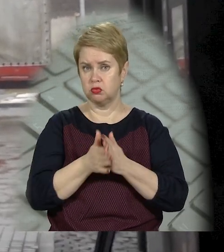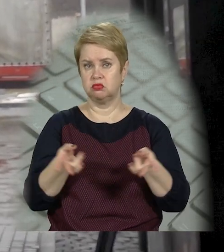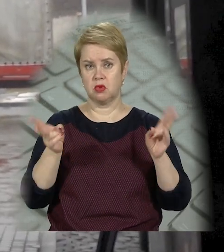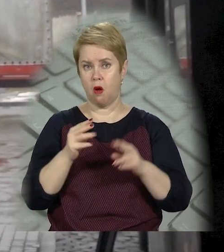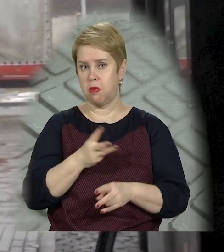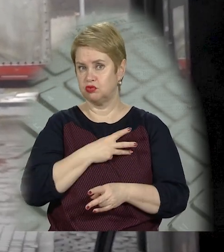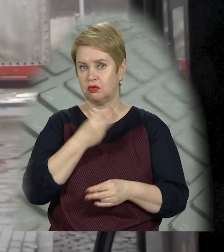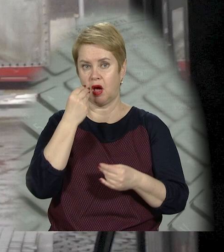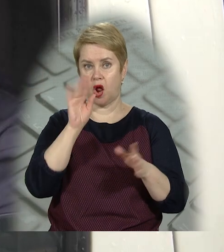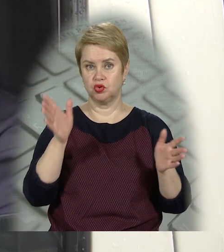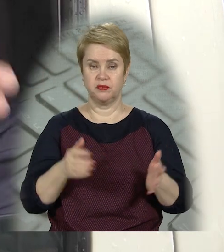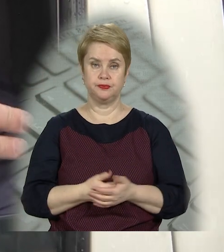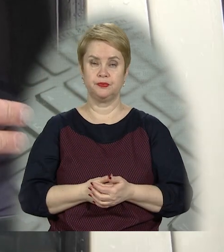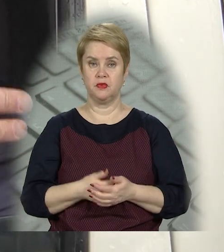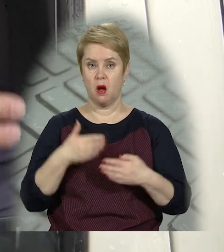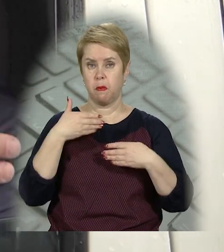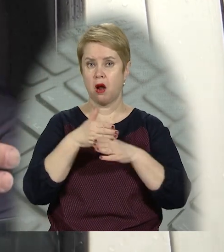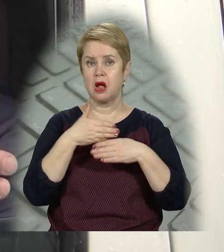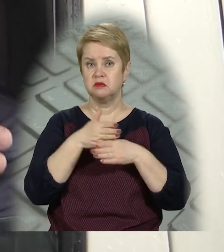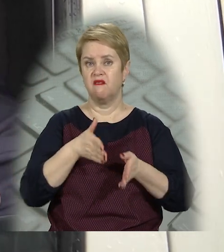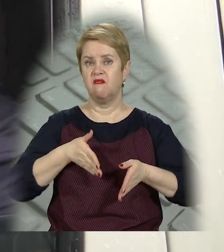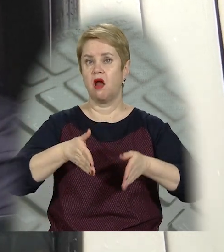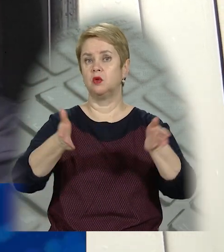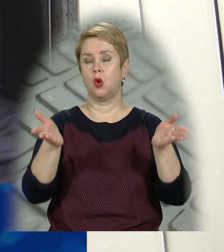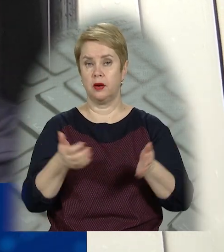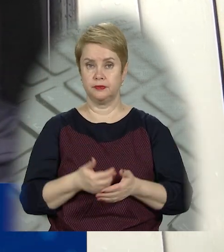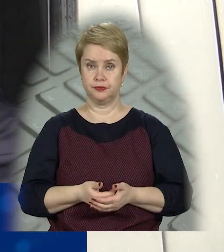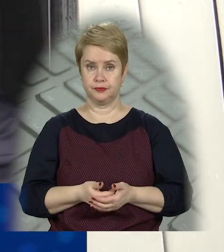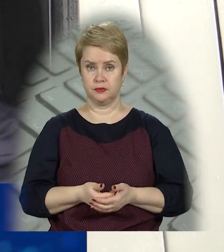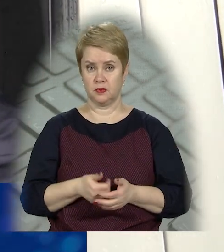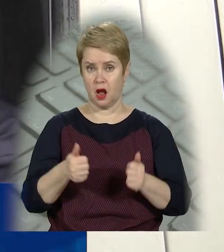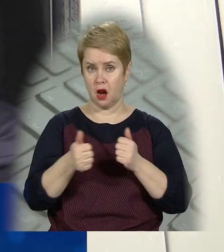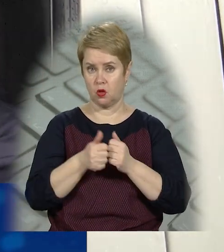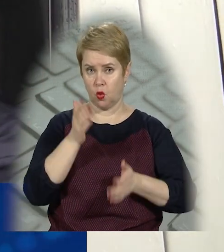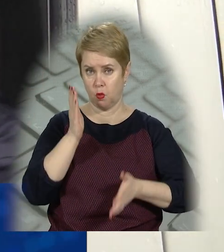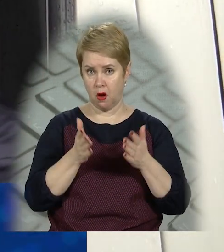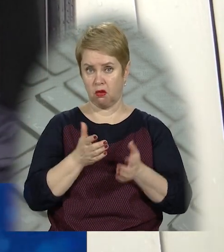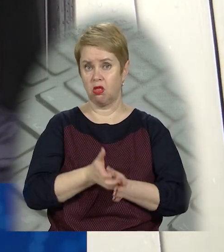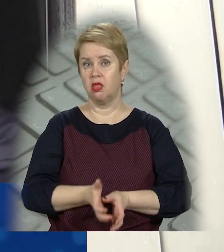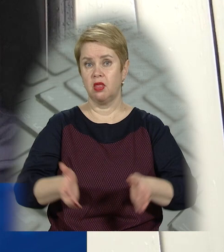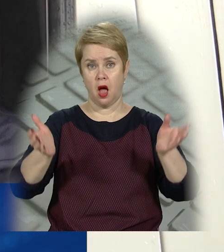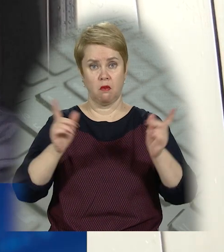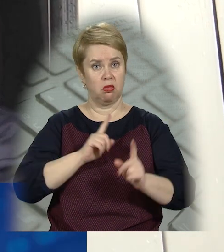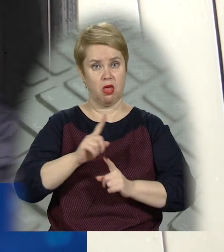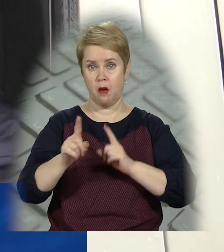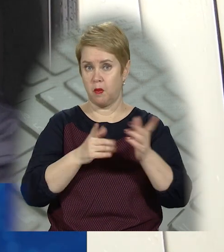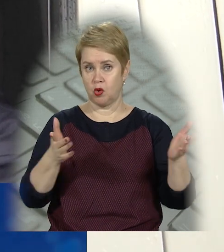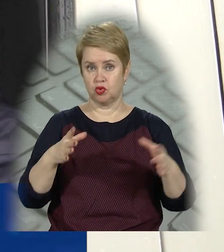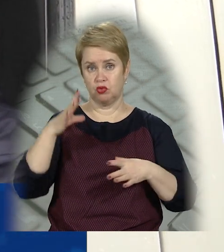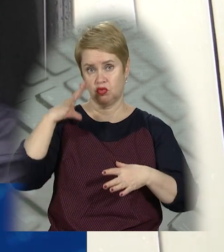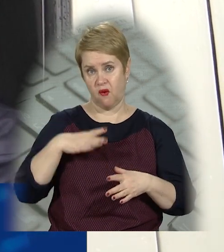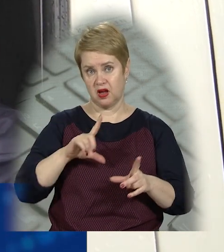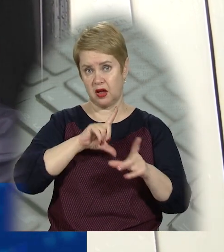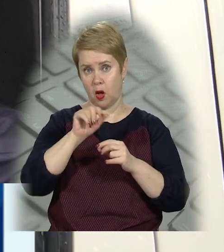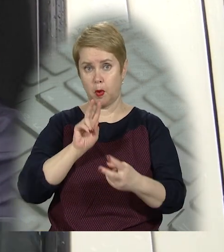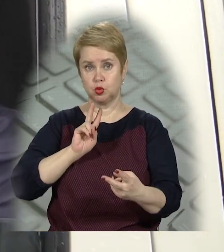залишає бажати кращого. Порозбивали дороги біля парку, вже ями не проїдеш. Доводиться